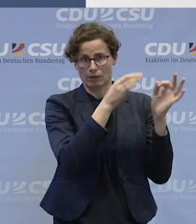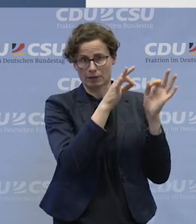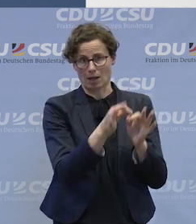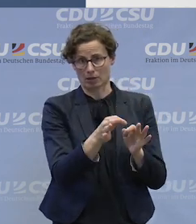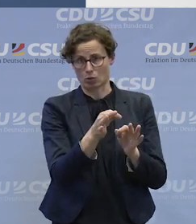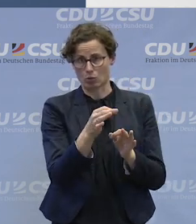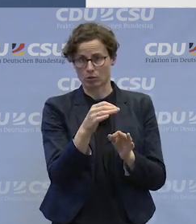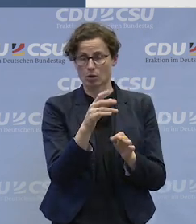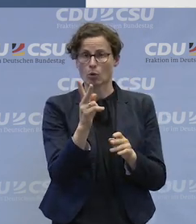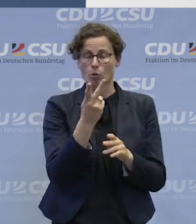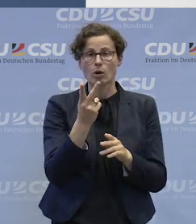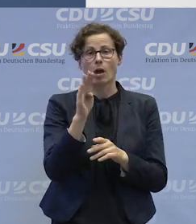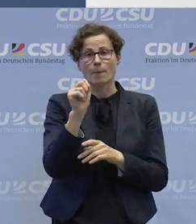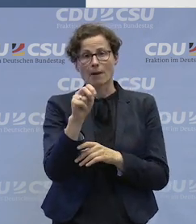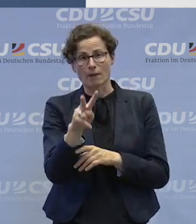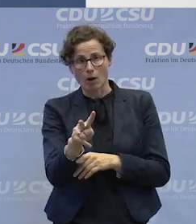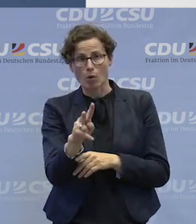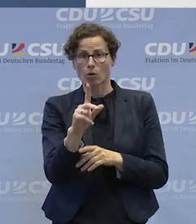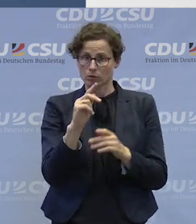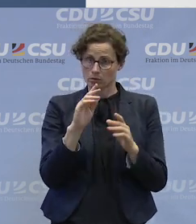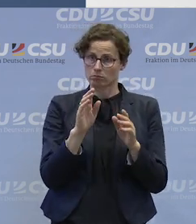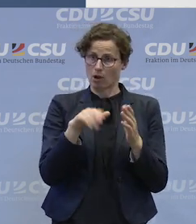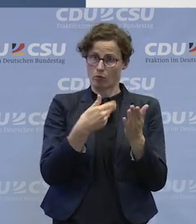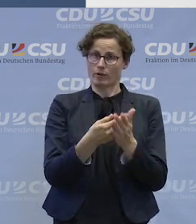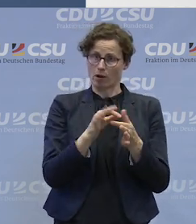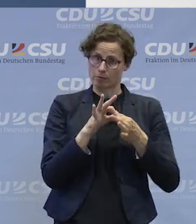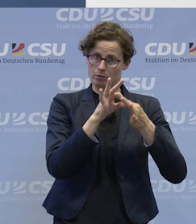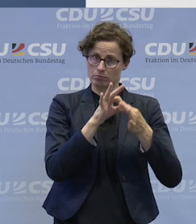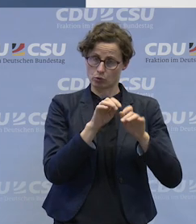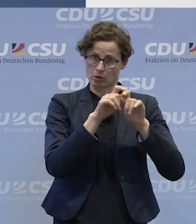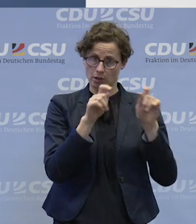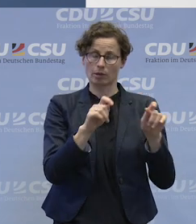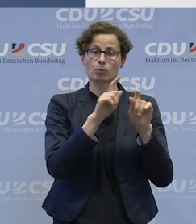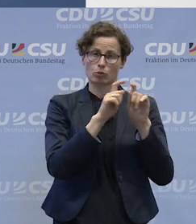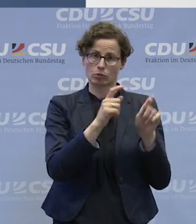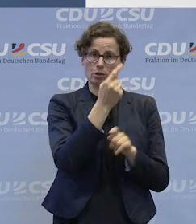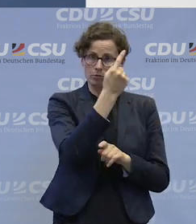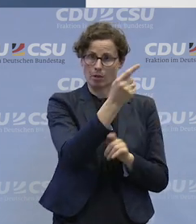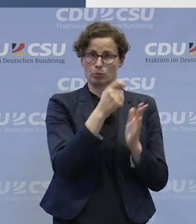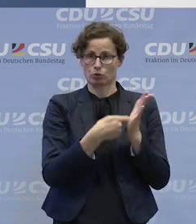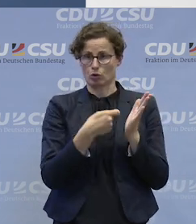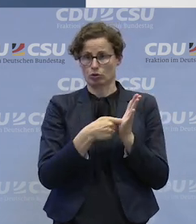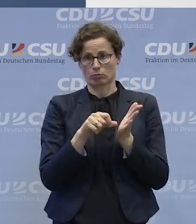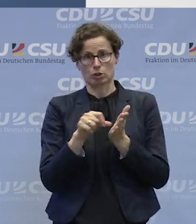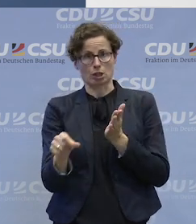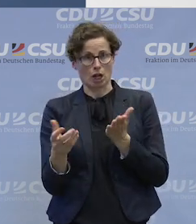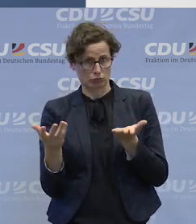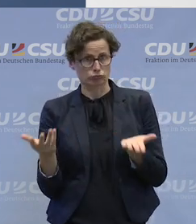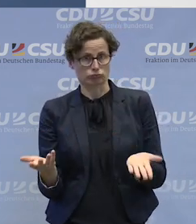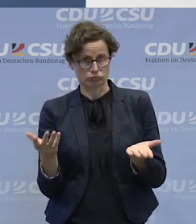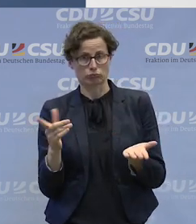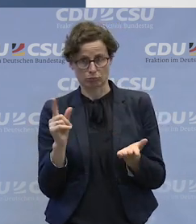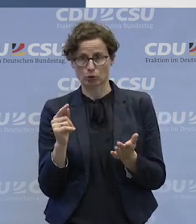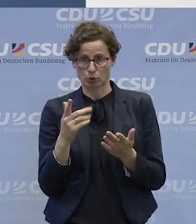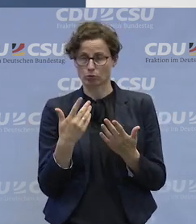die Mitarbeitervertretung, sondern das ist eine Aufgabe, die gehört zum Unternehmen. Und das sind unternehmensübliche Kosten, die auch dann mit